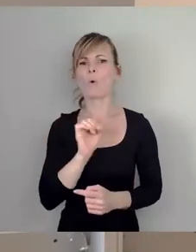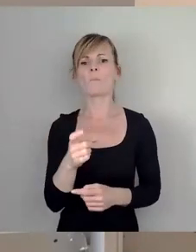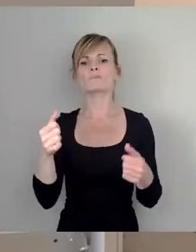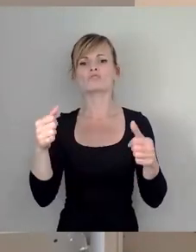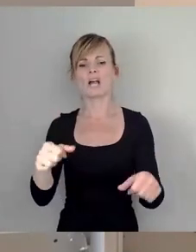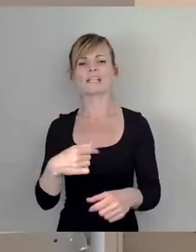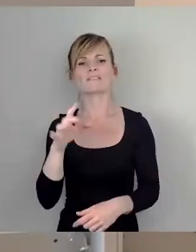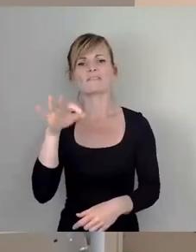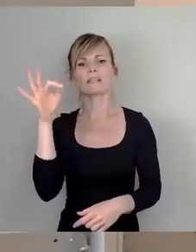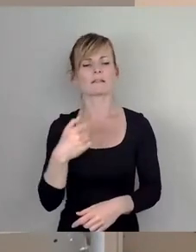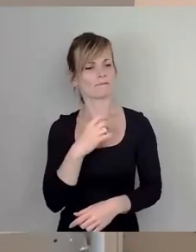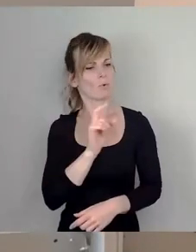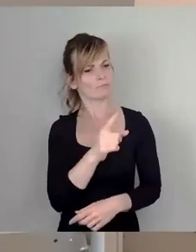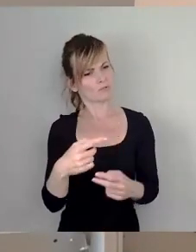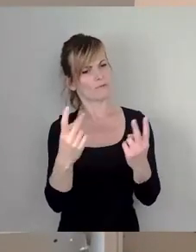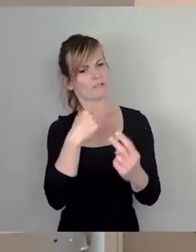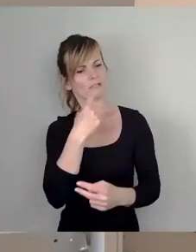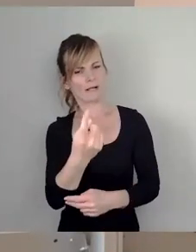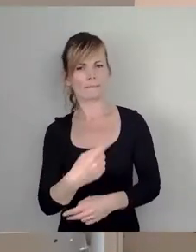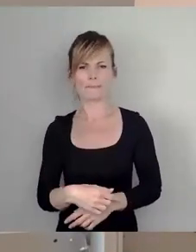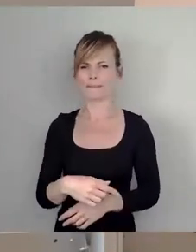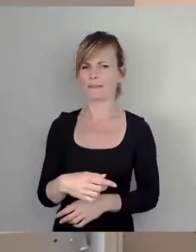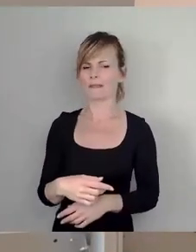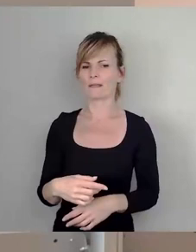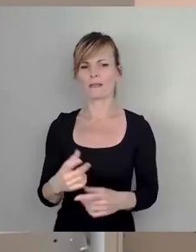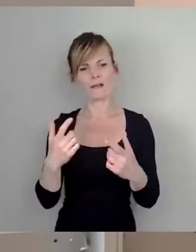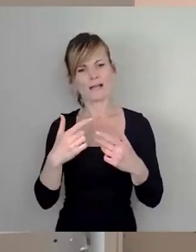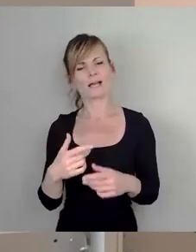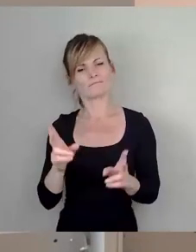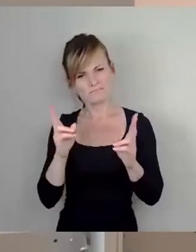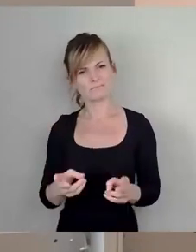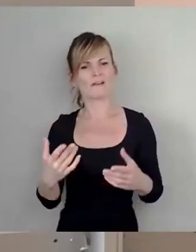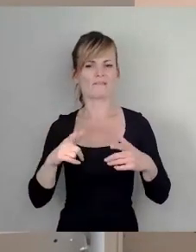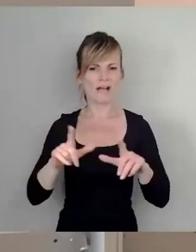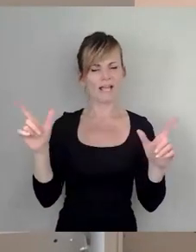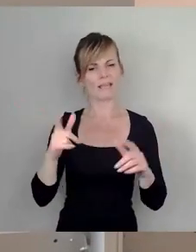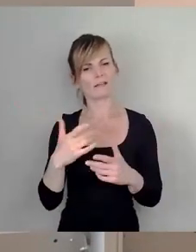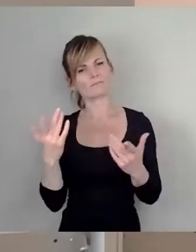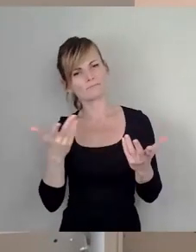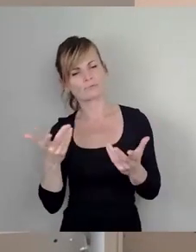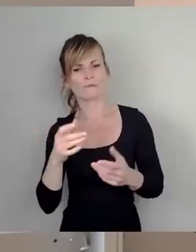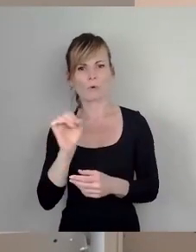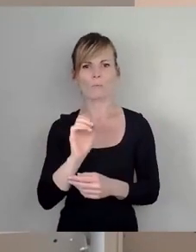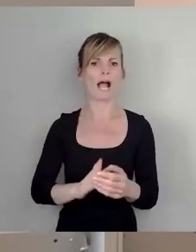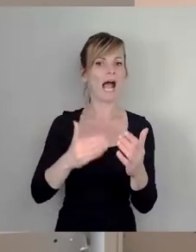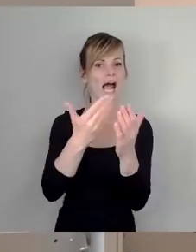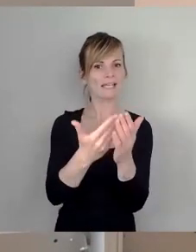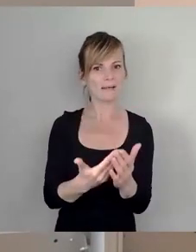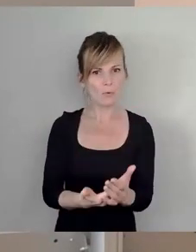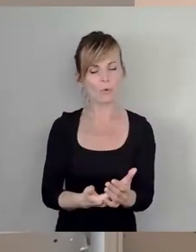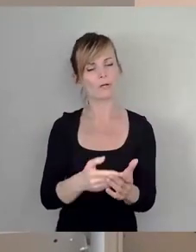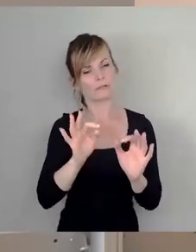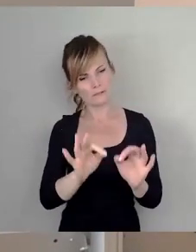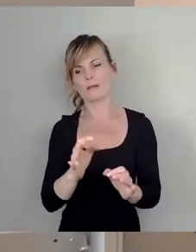Ich sage jetzt mal kurz, warum Free Tax, legale Free Tax gut sind. Der erste Punkt ist Angebote statt Verbote. Wenn wir verbieten,